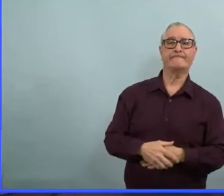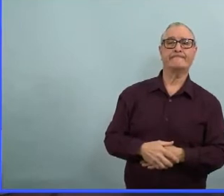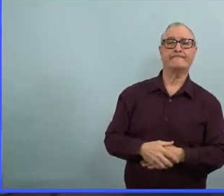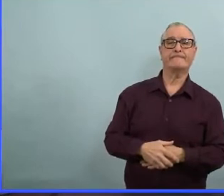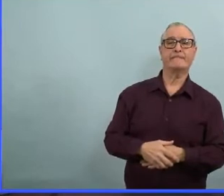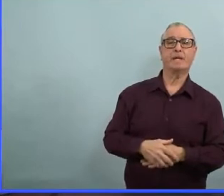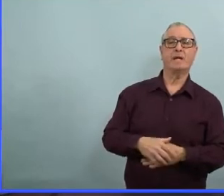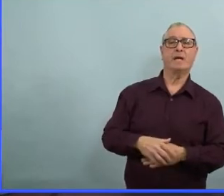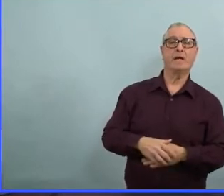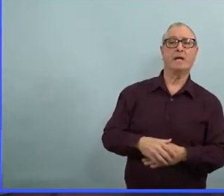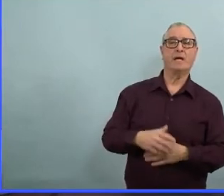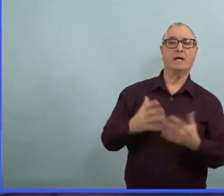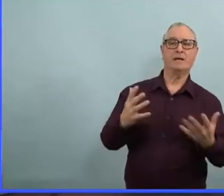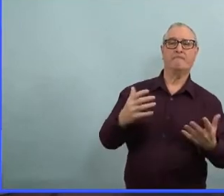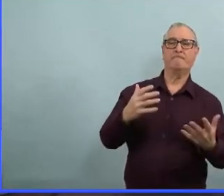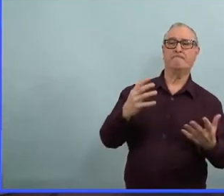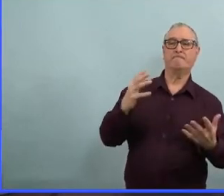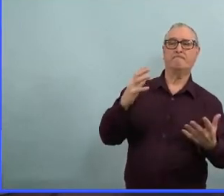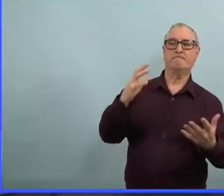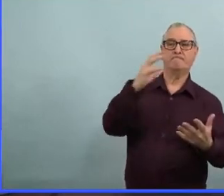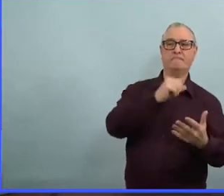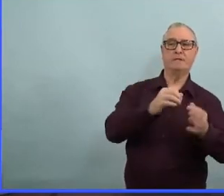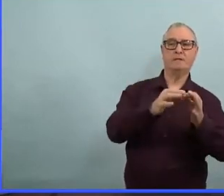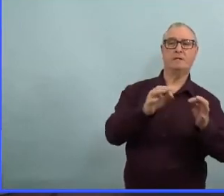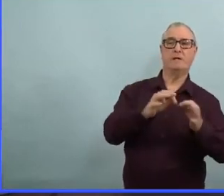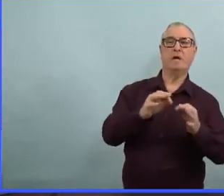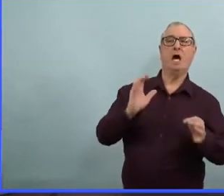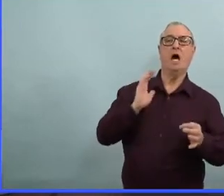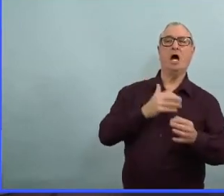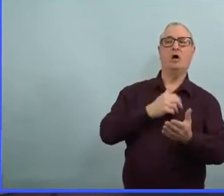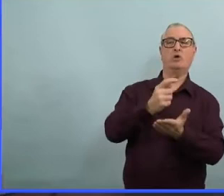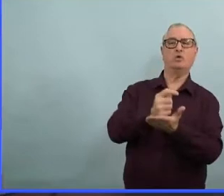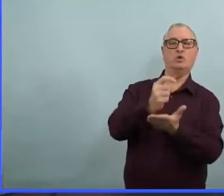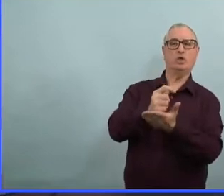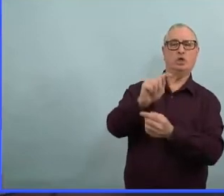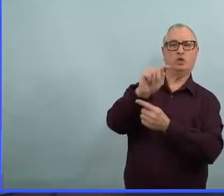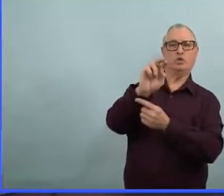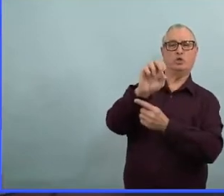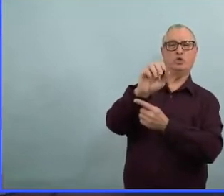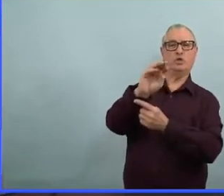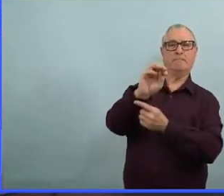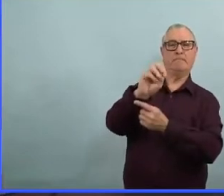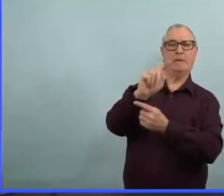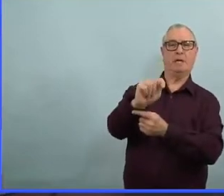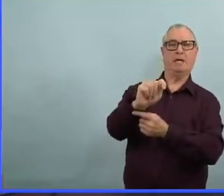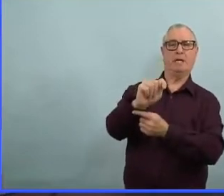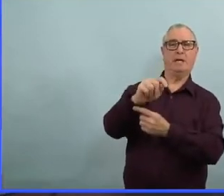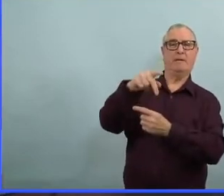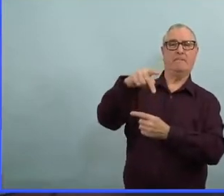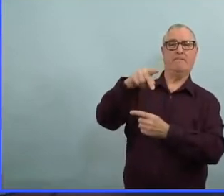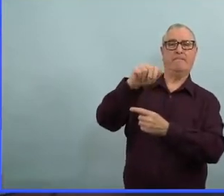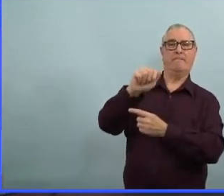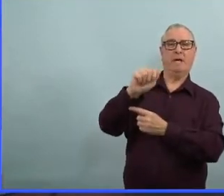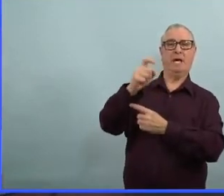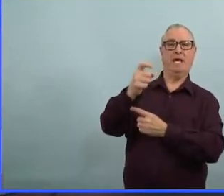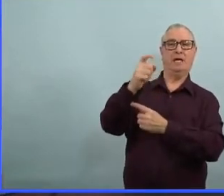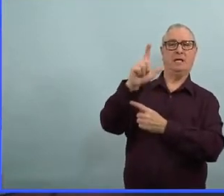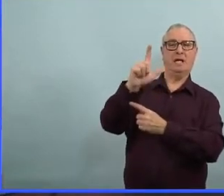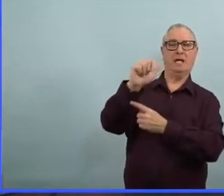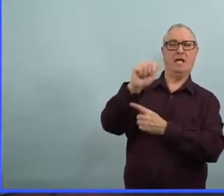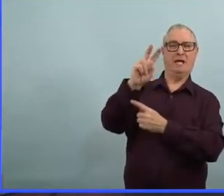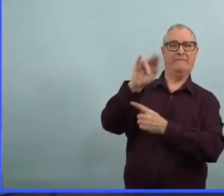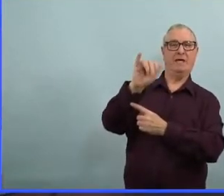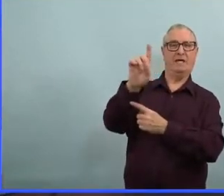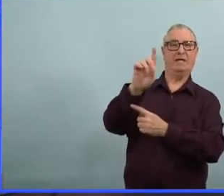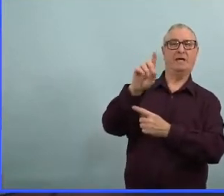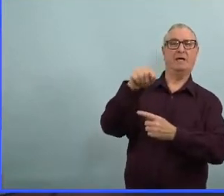avions reçu à peu près 1100 traitements pour le Paxovil. C'est un rétro-viral. Alors,